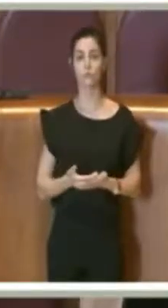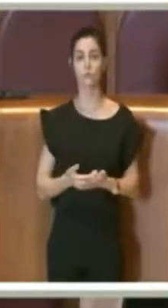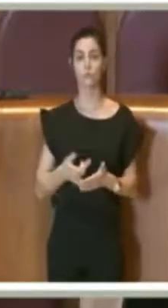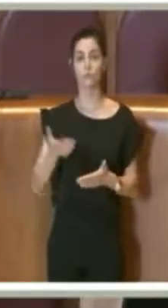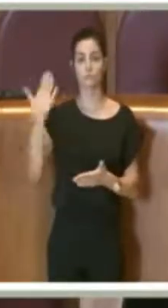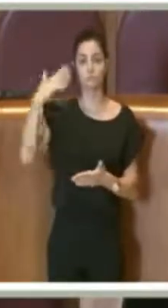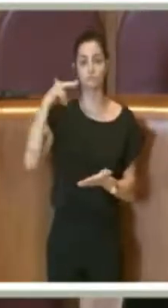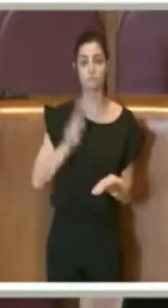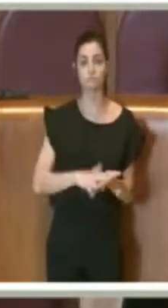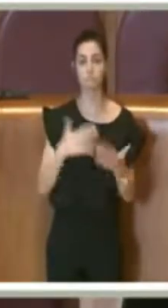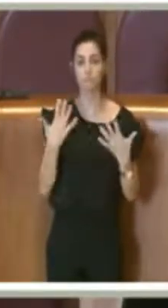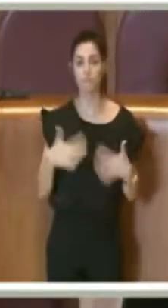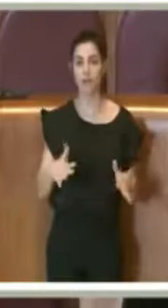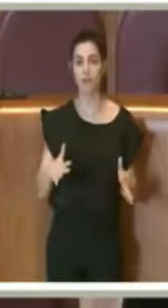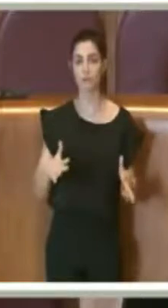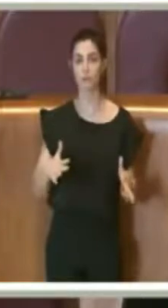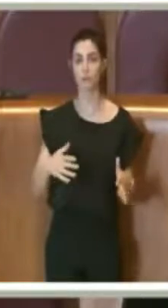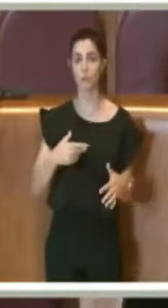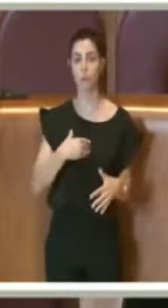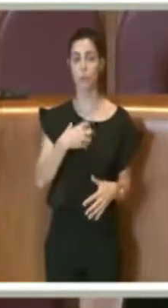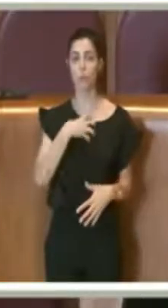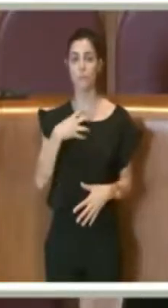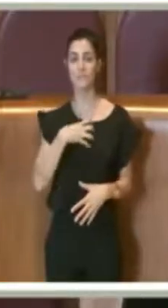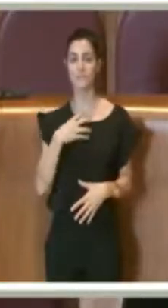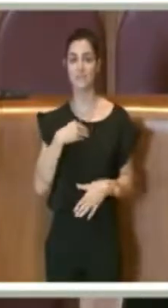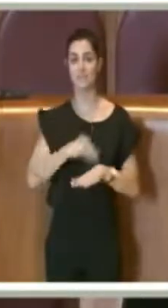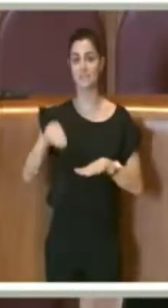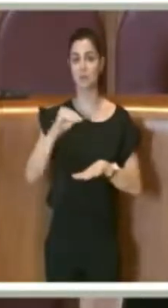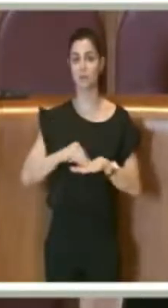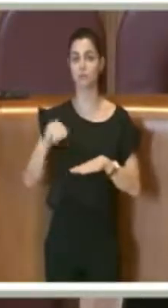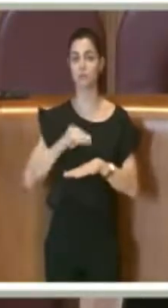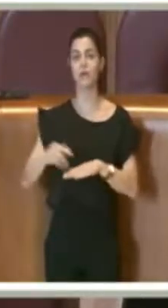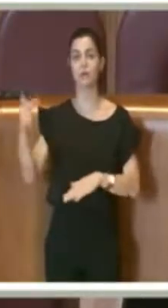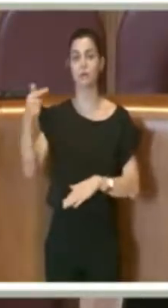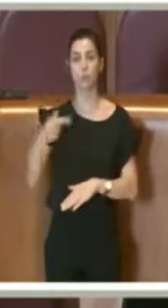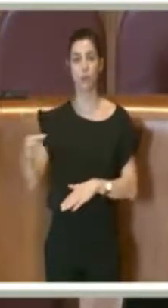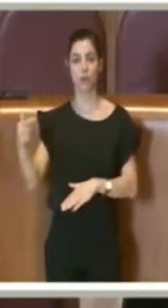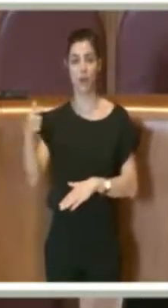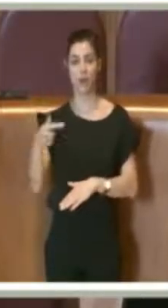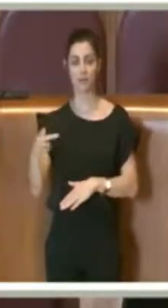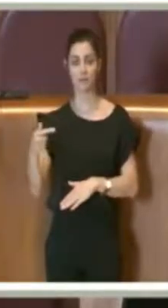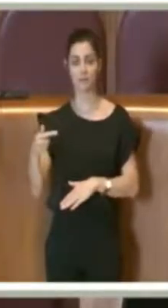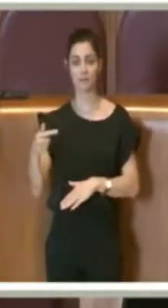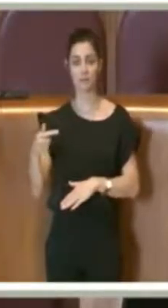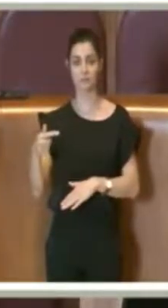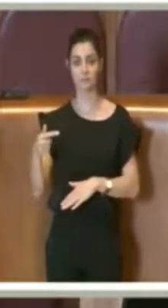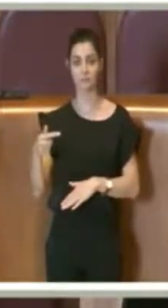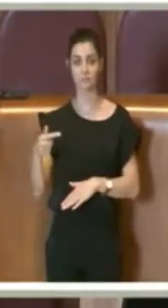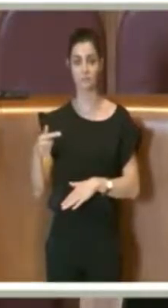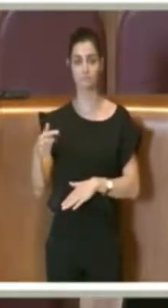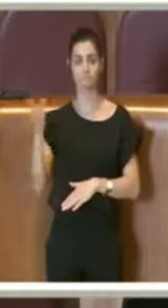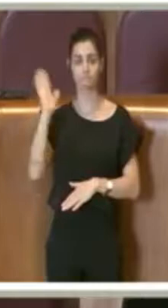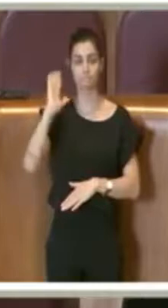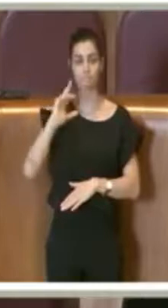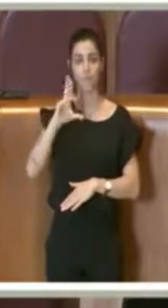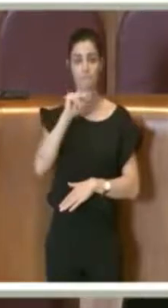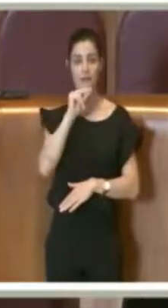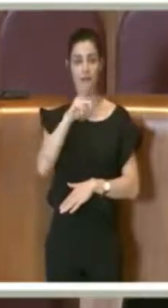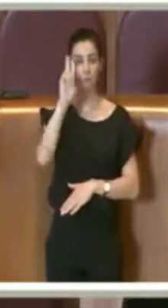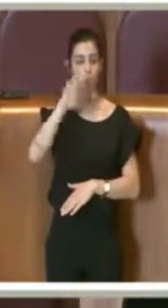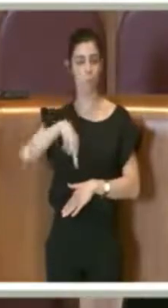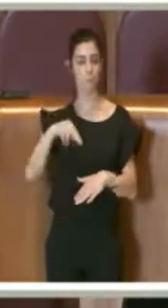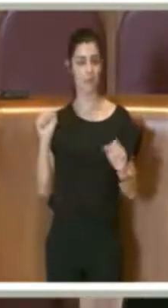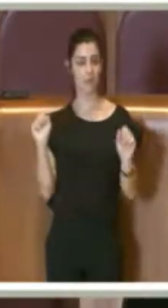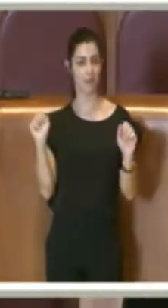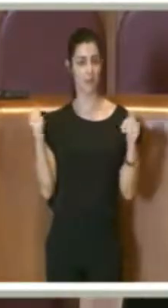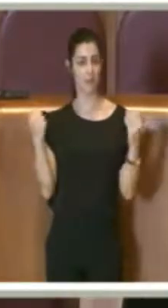approvato dal commissario straordinario Tronca nel marzo 2016.